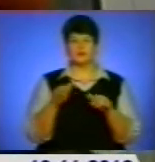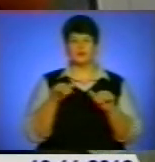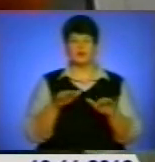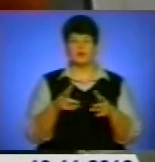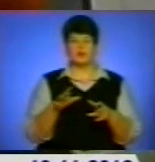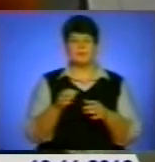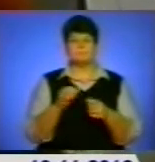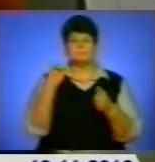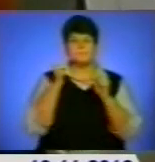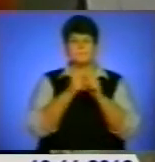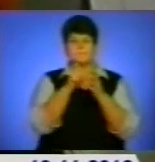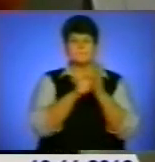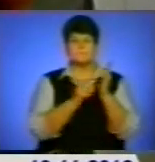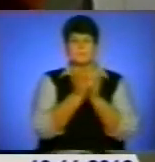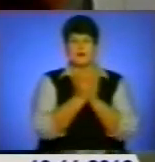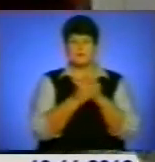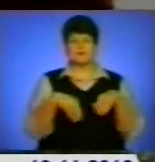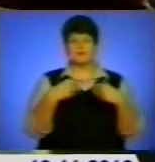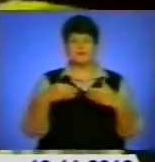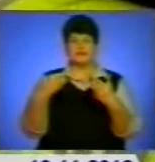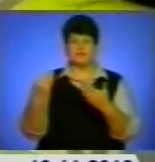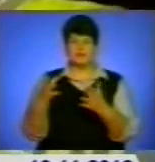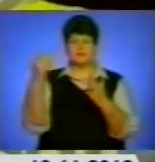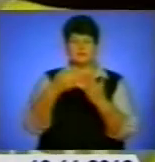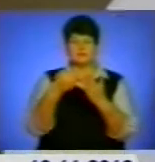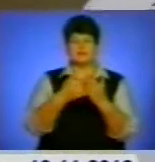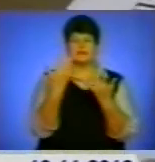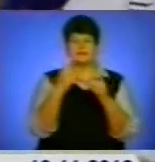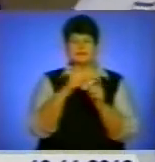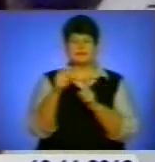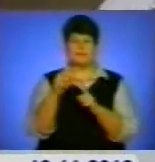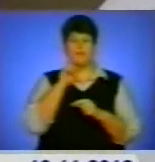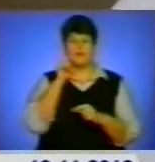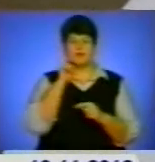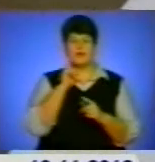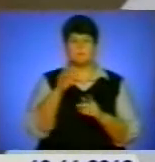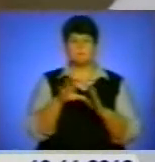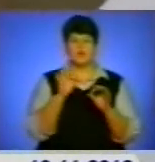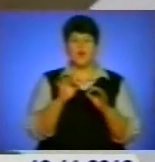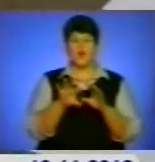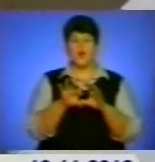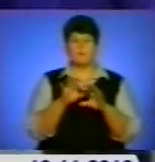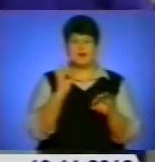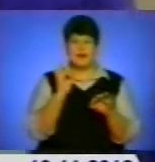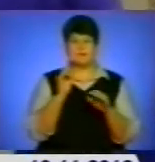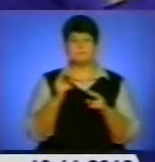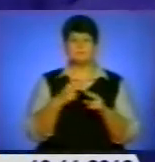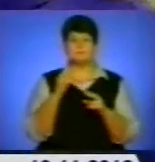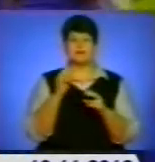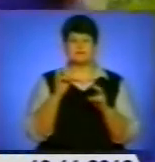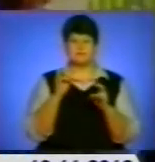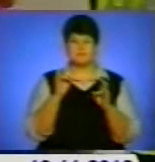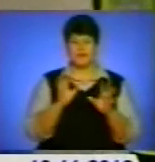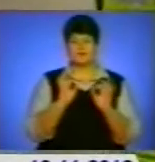юні інспектори руху роздавали водіям та пішоходам, вмістили декілька слів. Молоде покоління обирає безпечний рух. Але враження